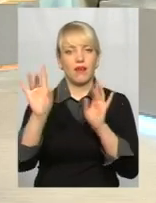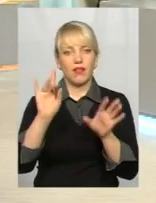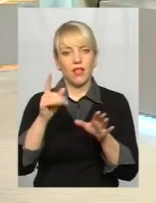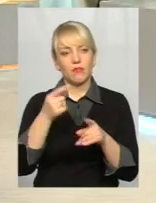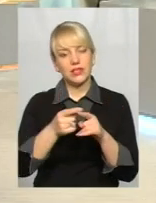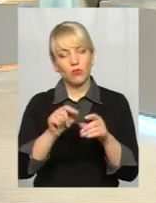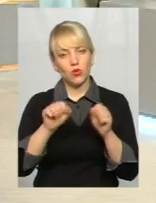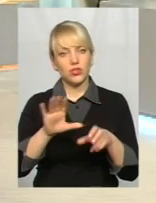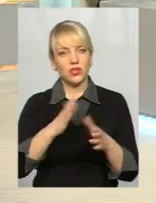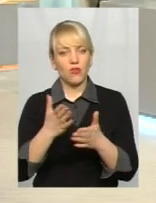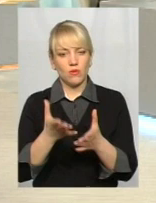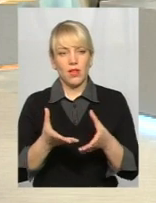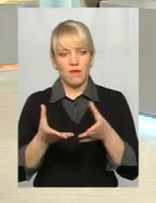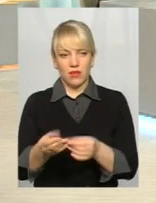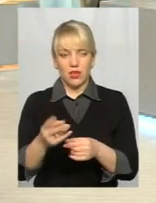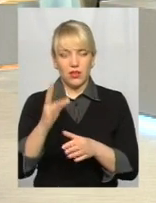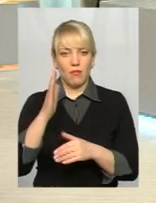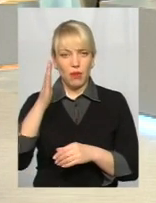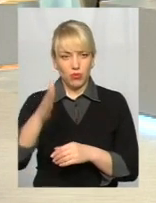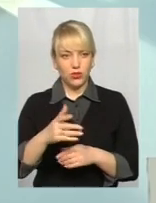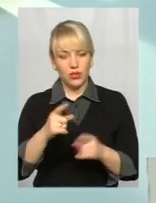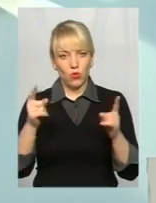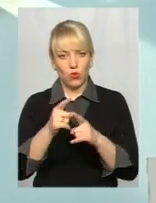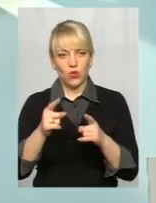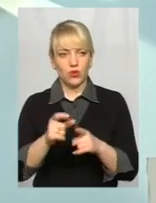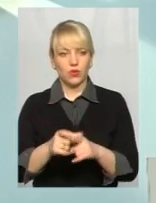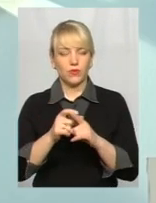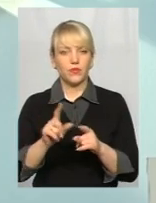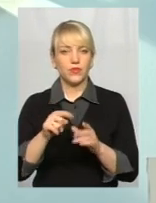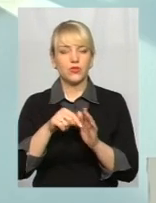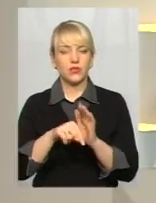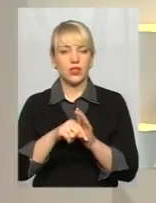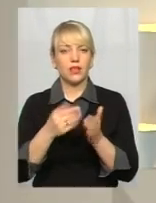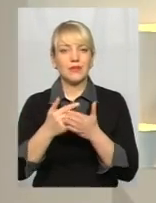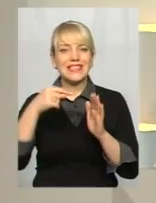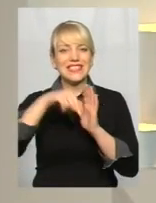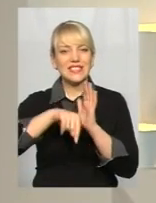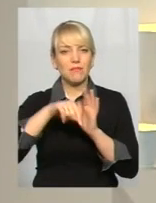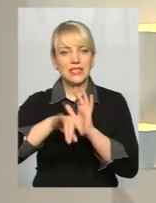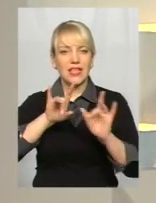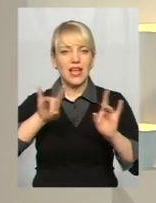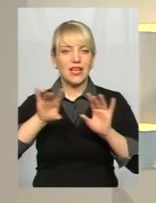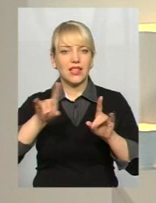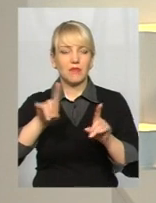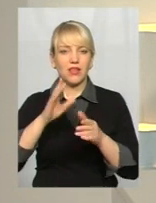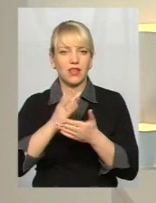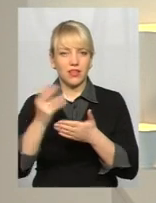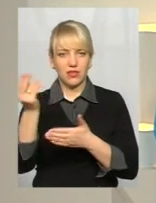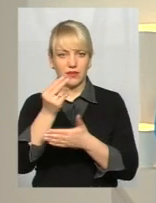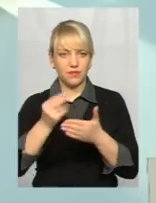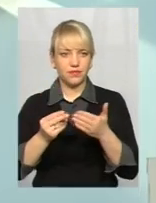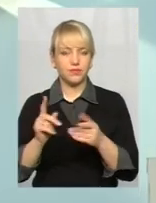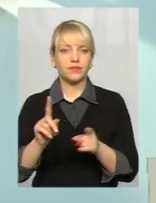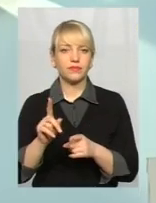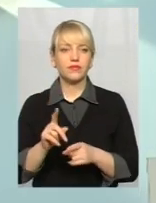може якось повпливати на майбутнє? Тільки дуже коротко, будь ласка. Що саме ви маєте на увазі? Зміст тої реклами, яка зображена на рекламних щитах.